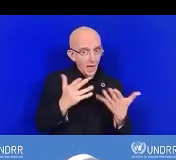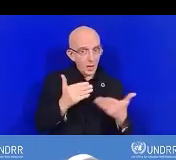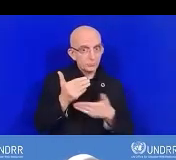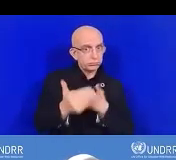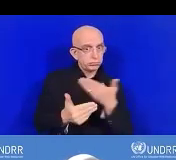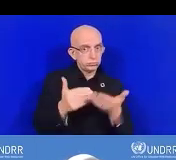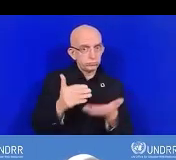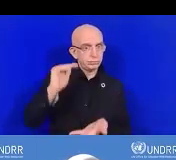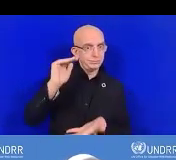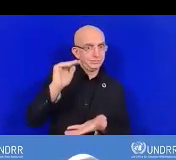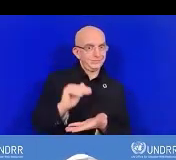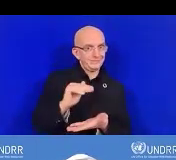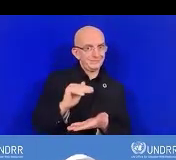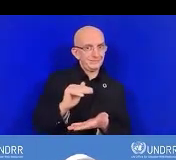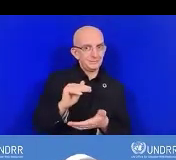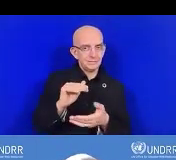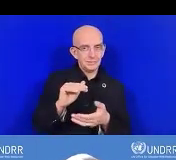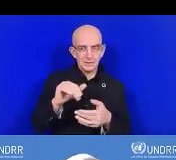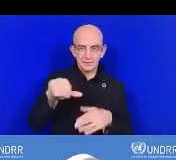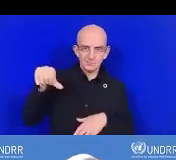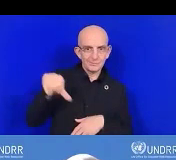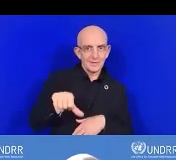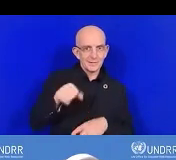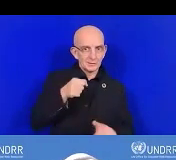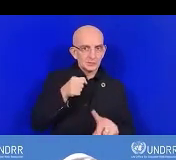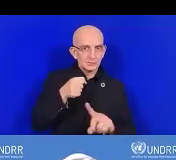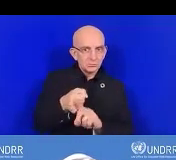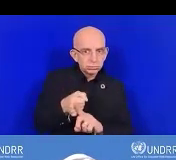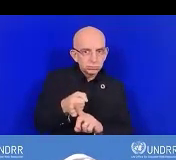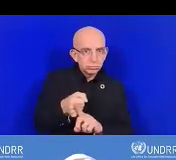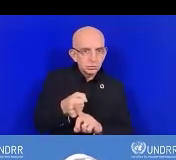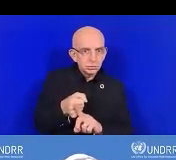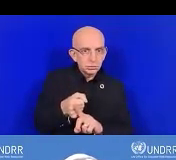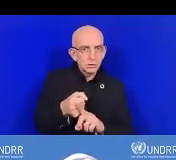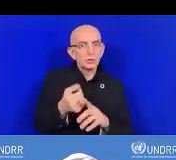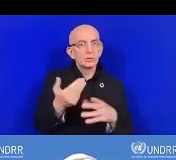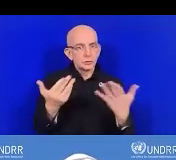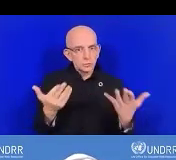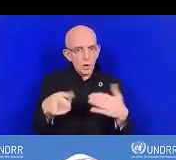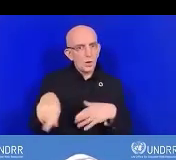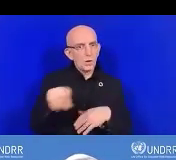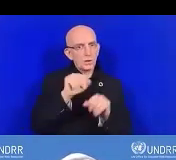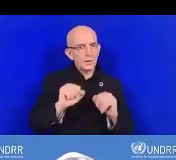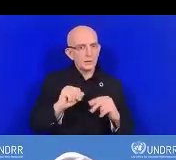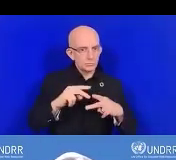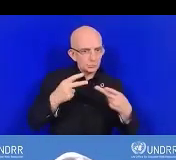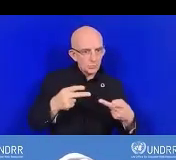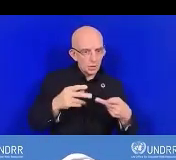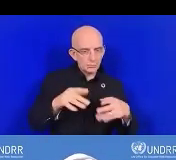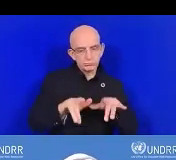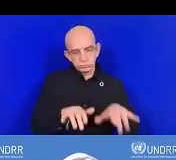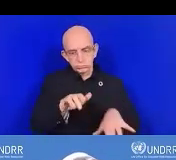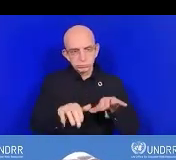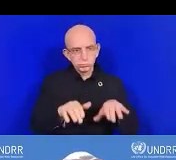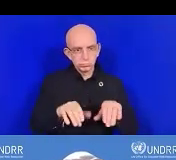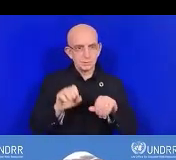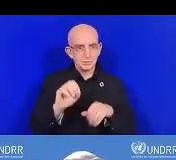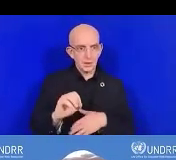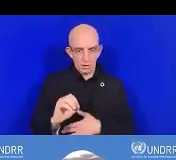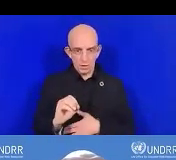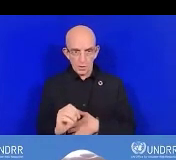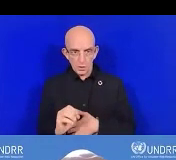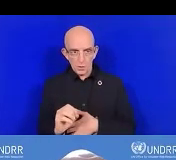notées de 0 à 3. La page de